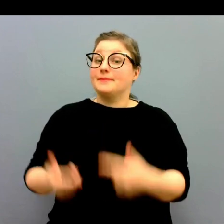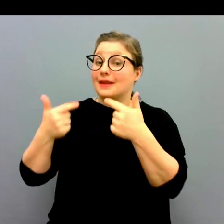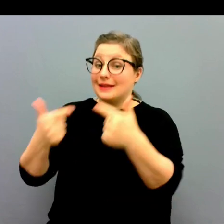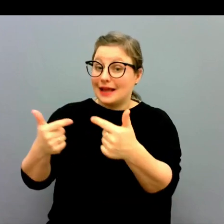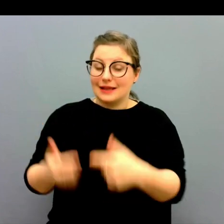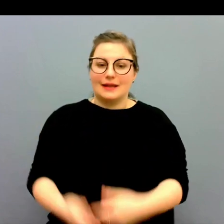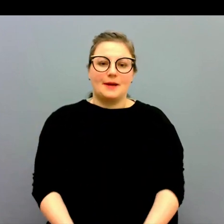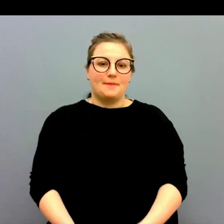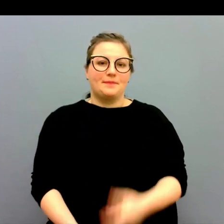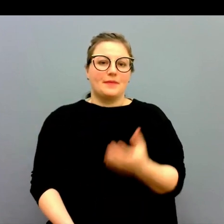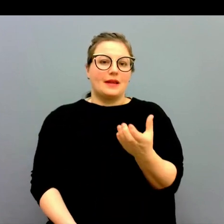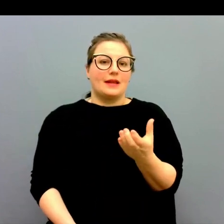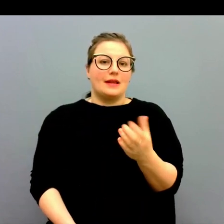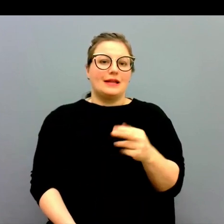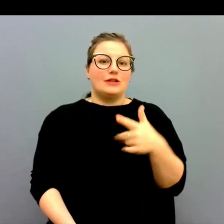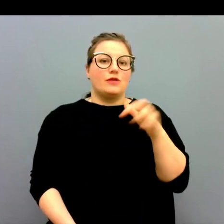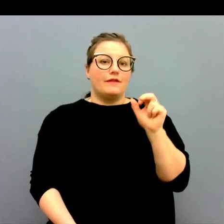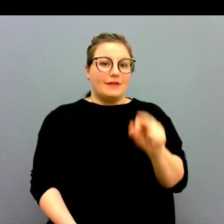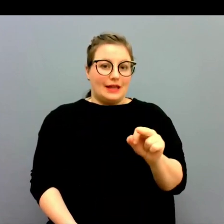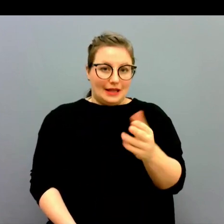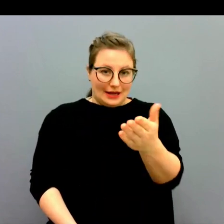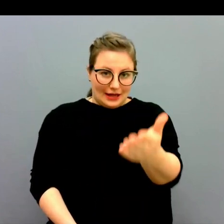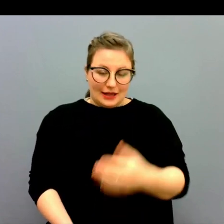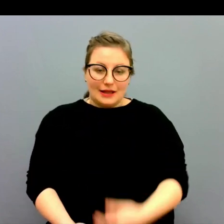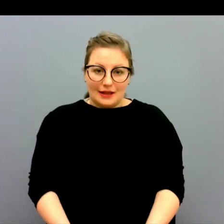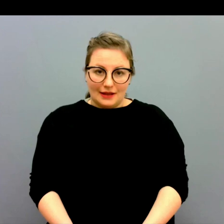Tack. Kristoffer.